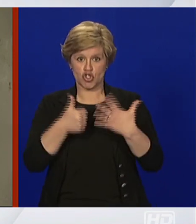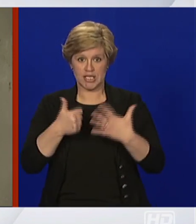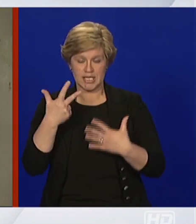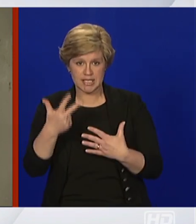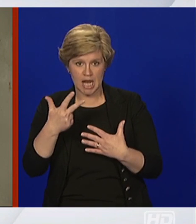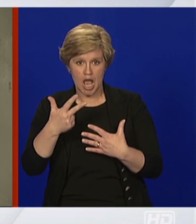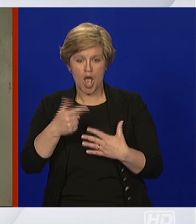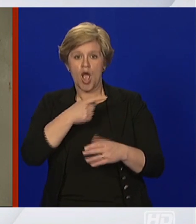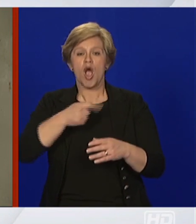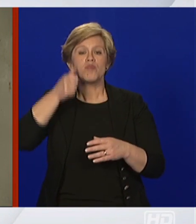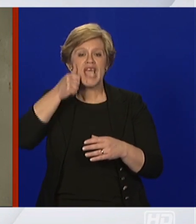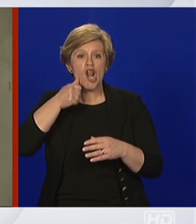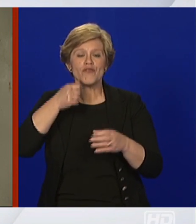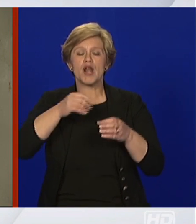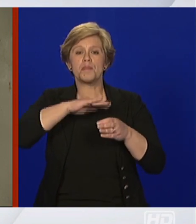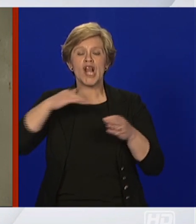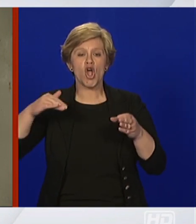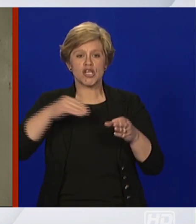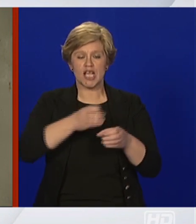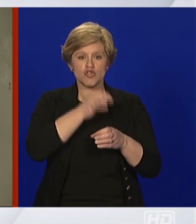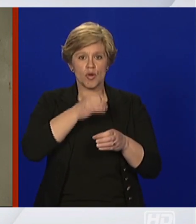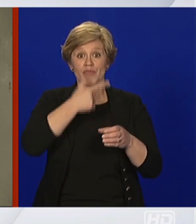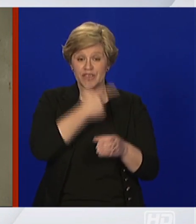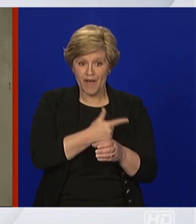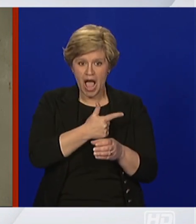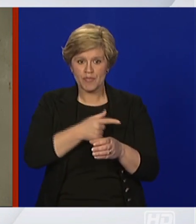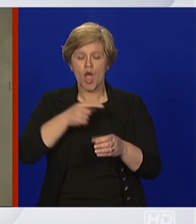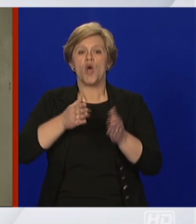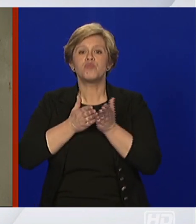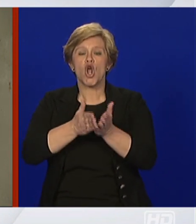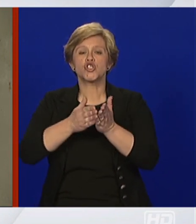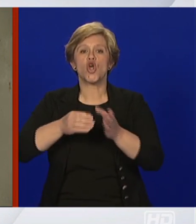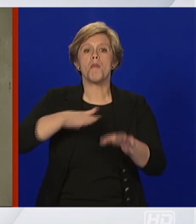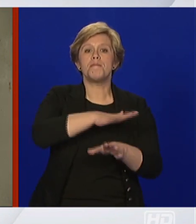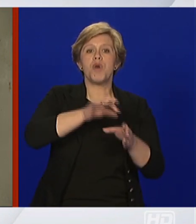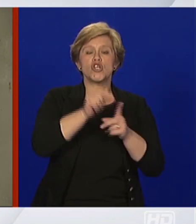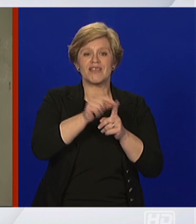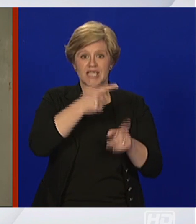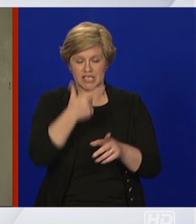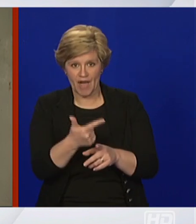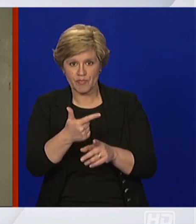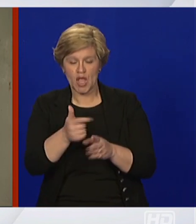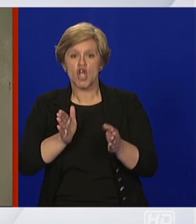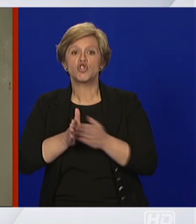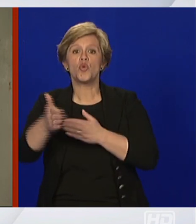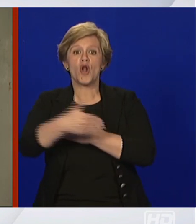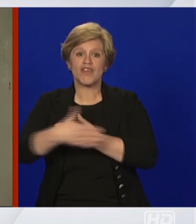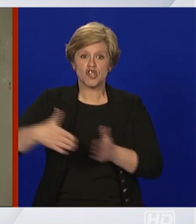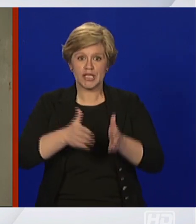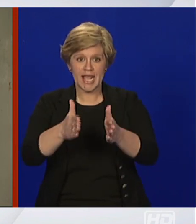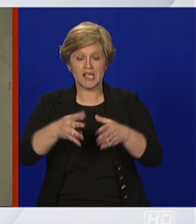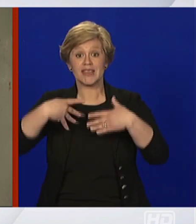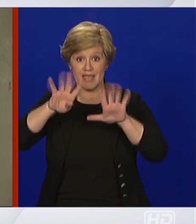Bjelovarsko-Bilogorskoj Županiji 2, Županija Brodsko-Posovska 2, Županija Dubrovačko-Neretvanska 19,